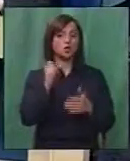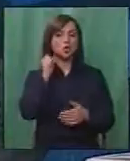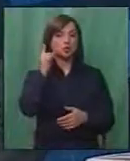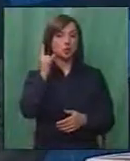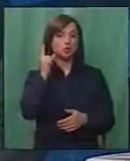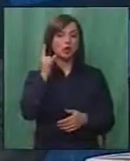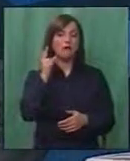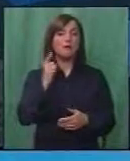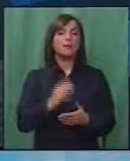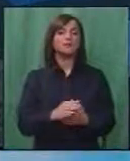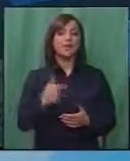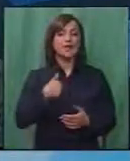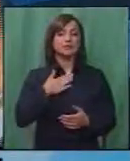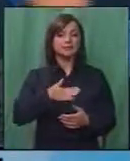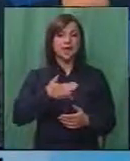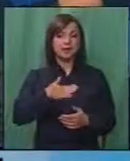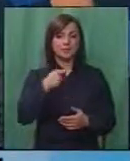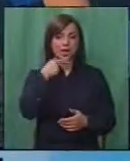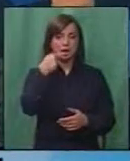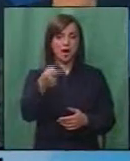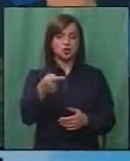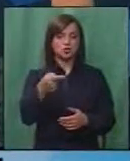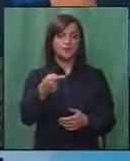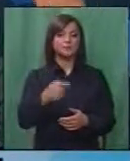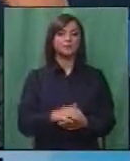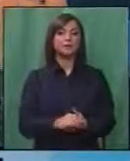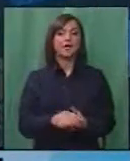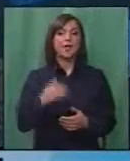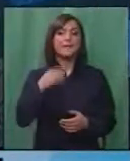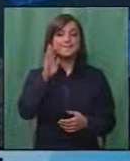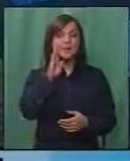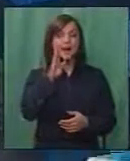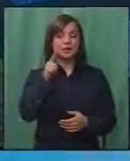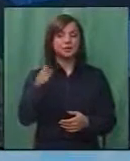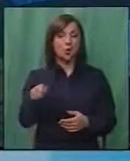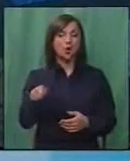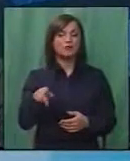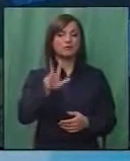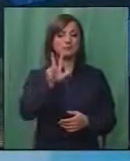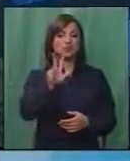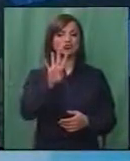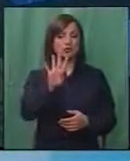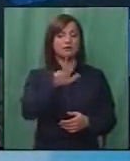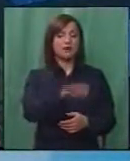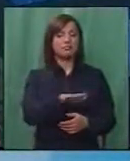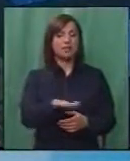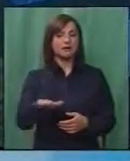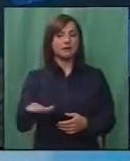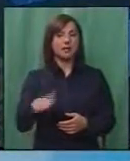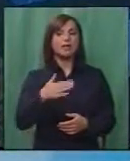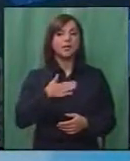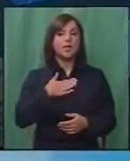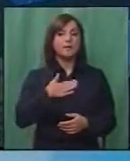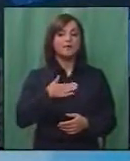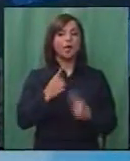Значи, во конкретниот случај, јас би сакал да кажем следново. По однос на мајката, на овие три, однос на четири деца, ние